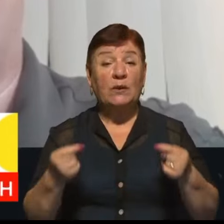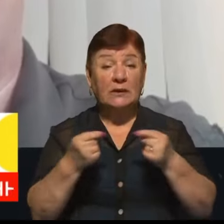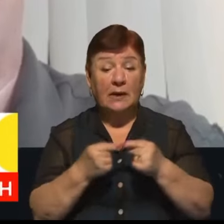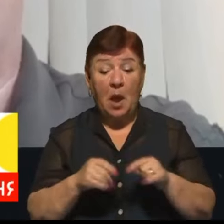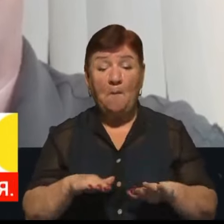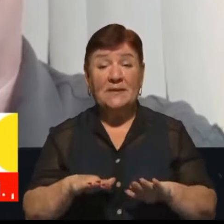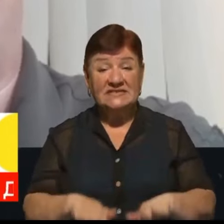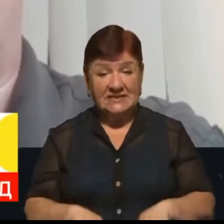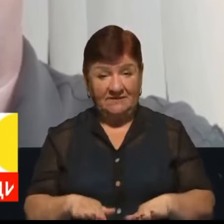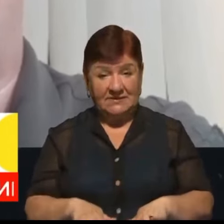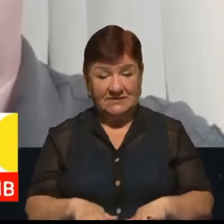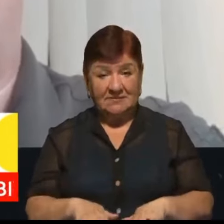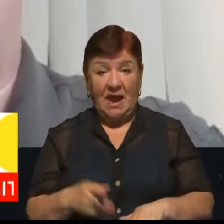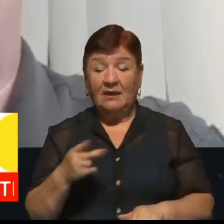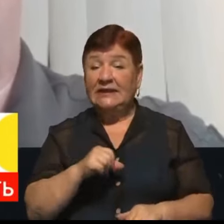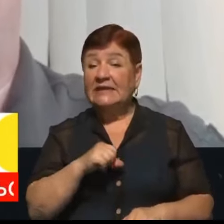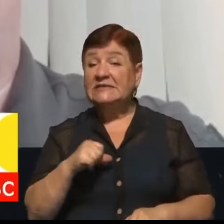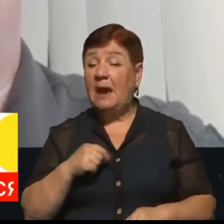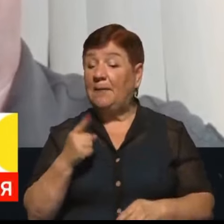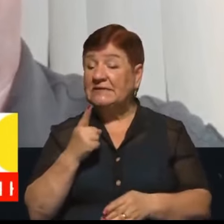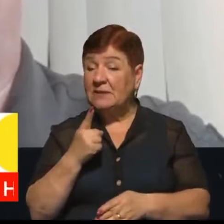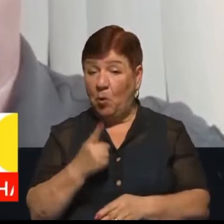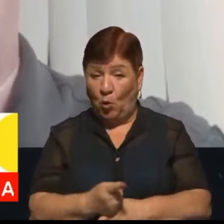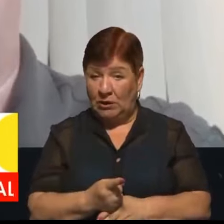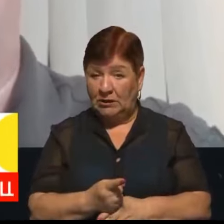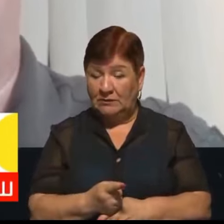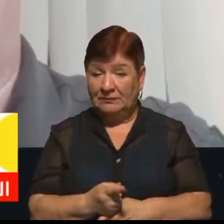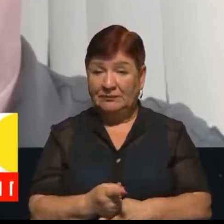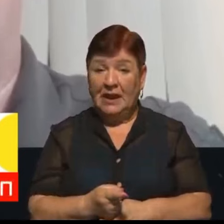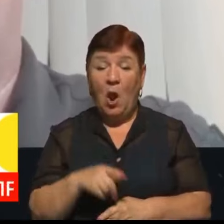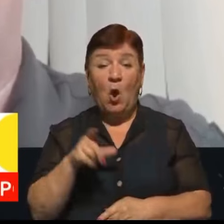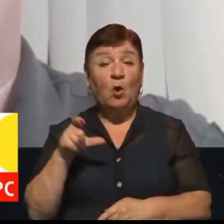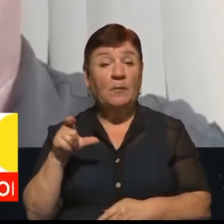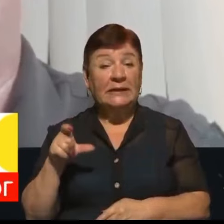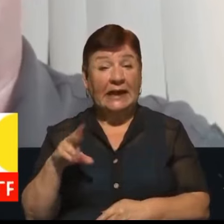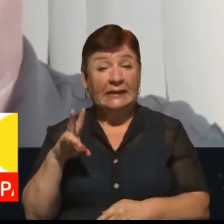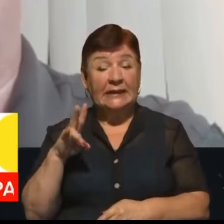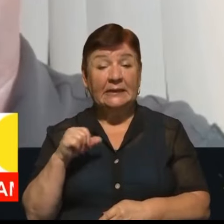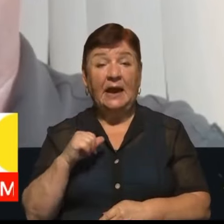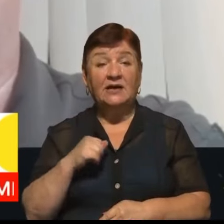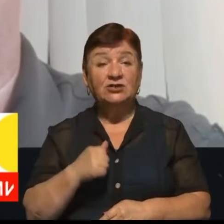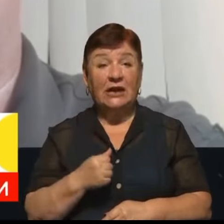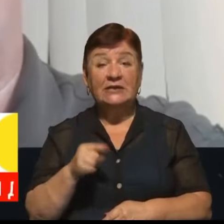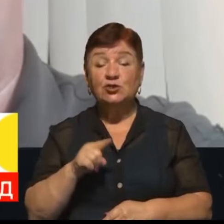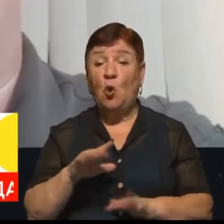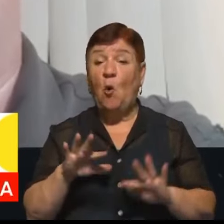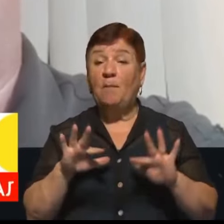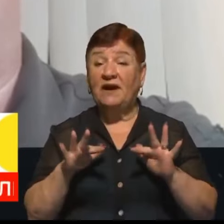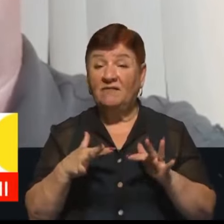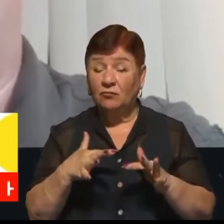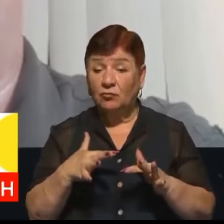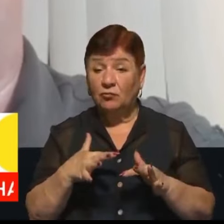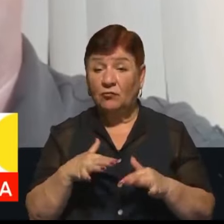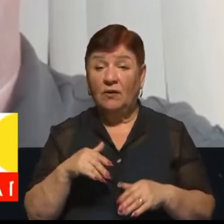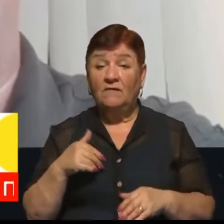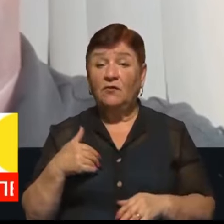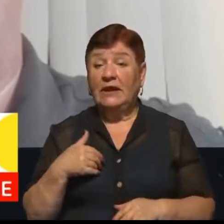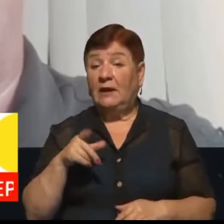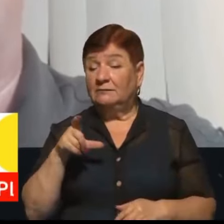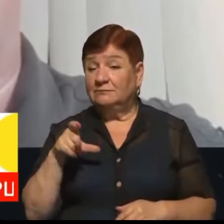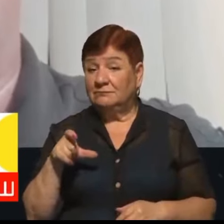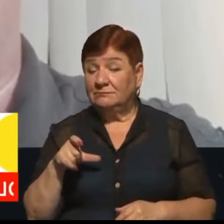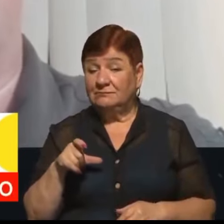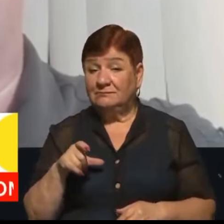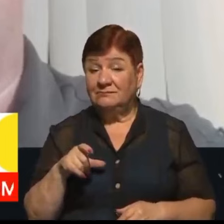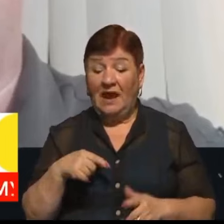місцевість, де саме заборонено, тому що громадяни, на жаль, з цього приводу лінуються, вони, скажімо так,